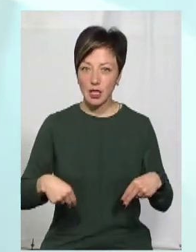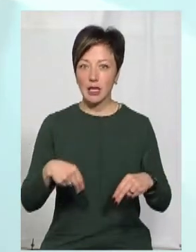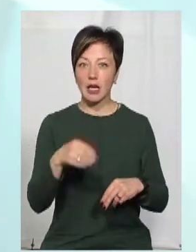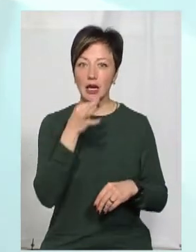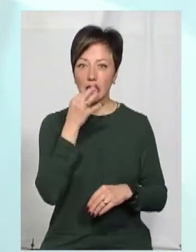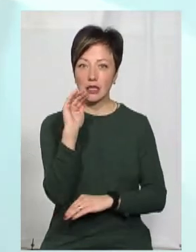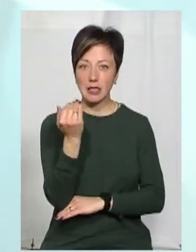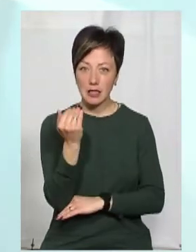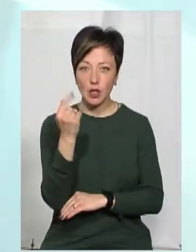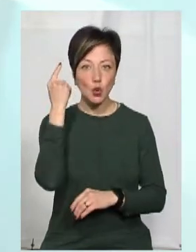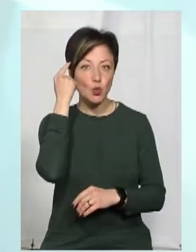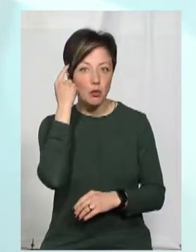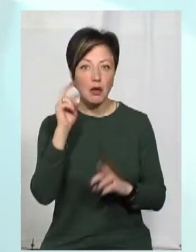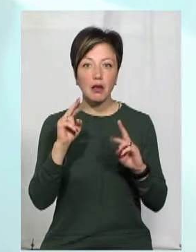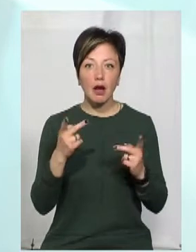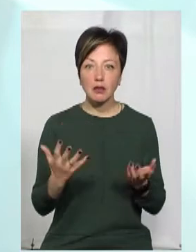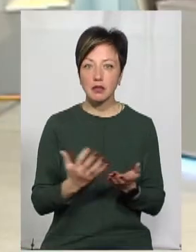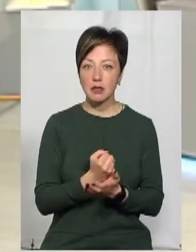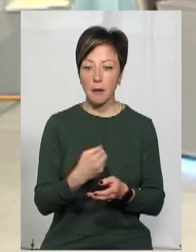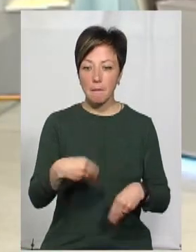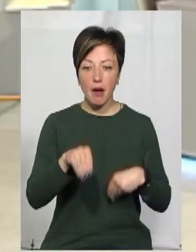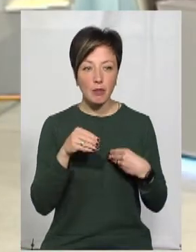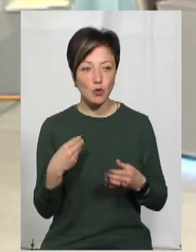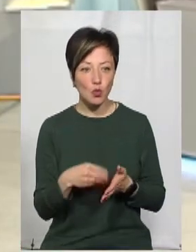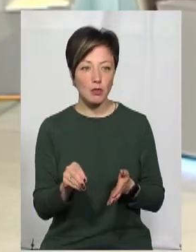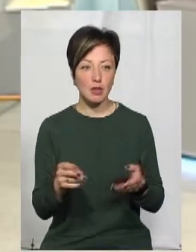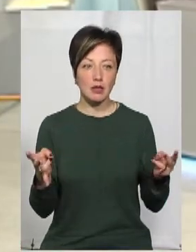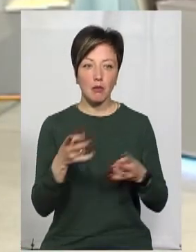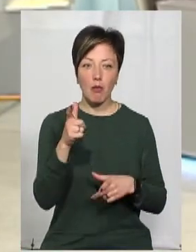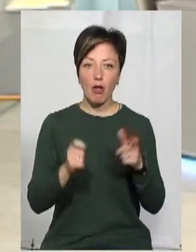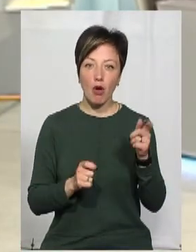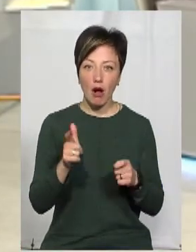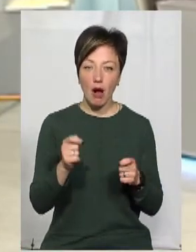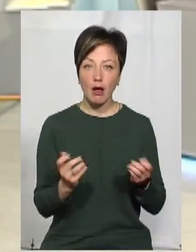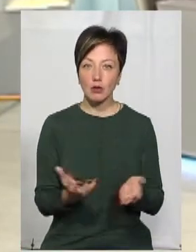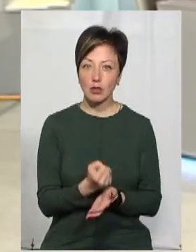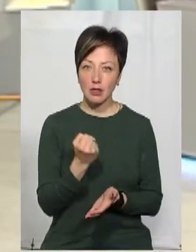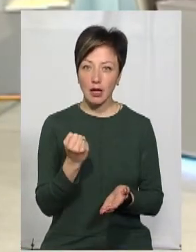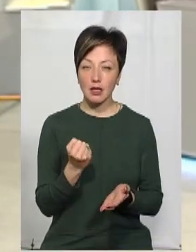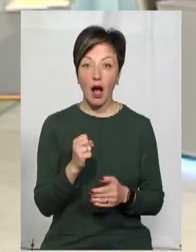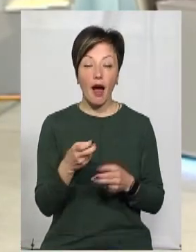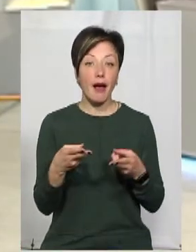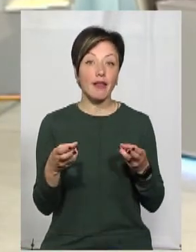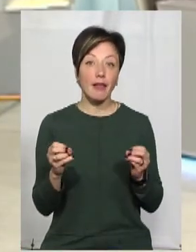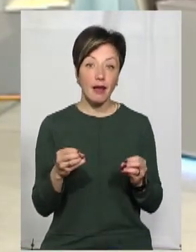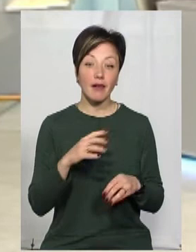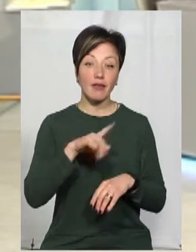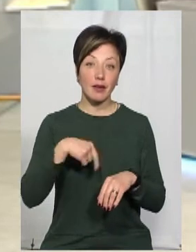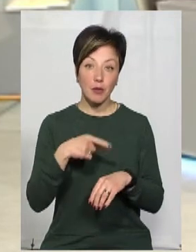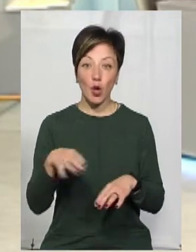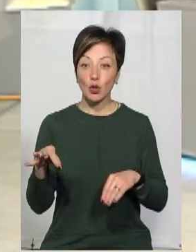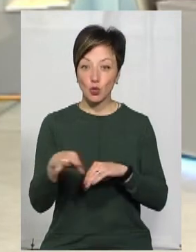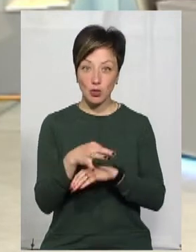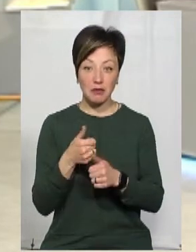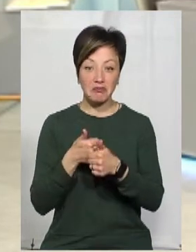дитина. Він же думає, як йому того памперса купити, того молока достати. А йде-йде, то за ним